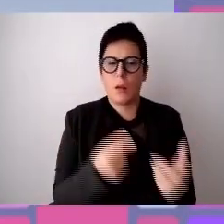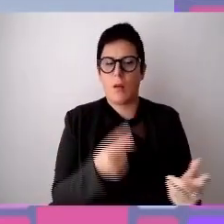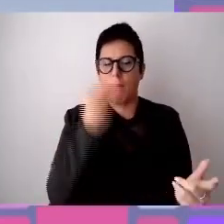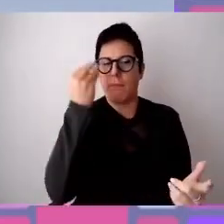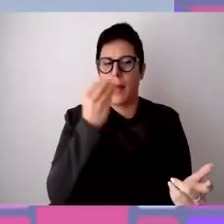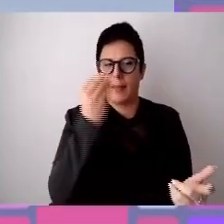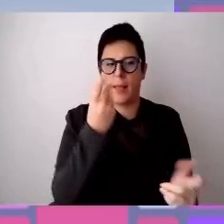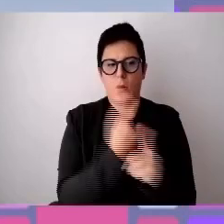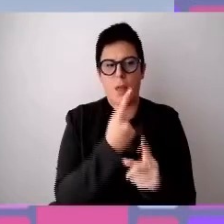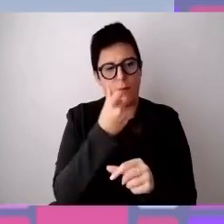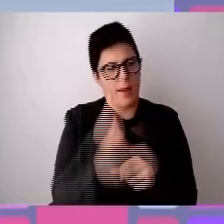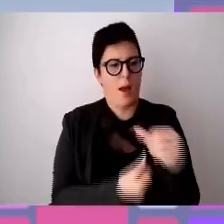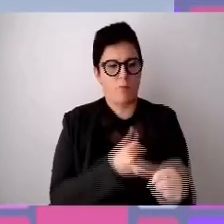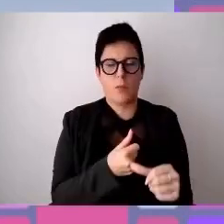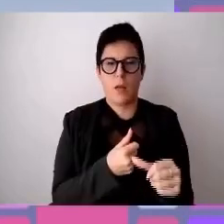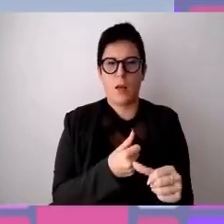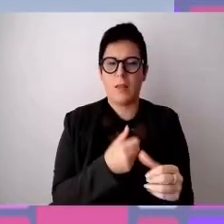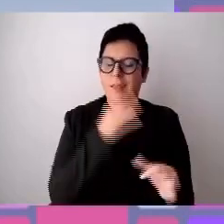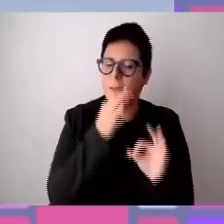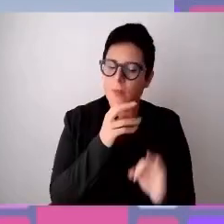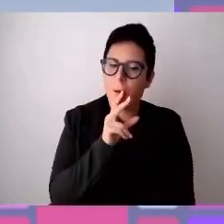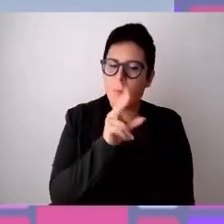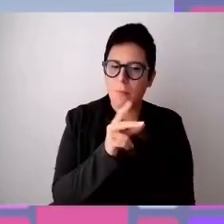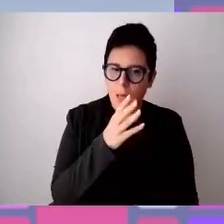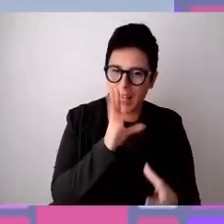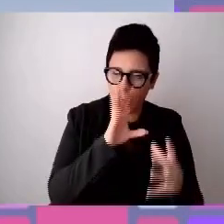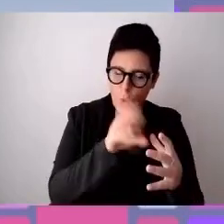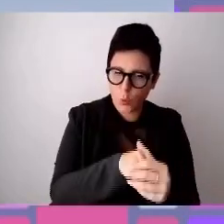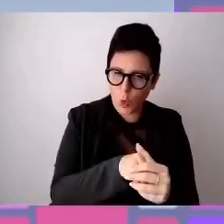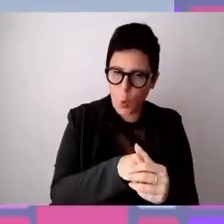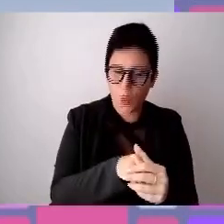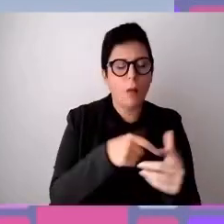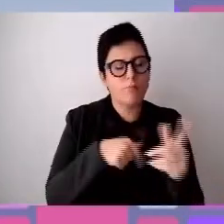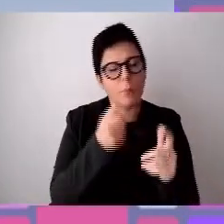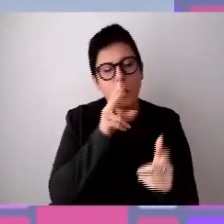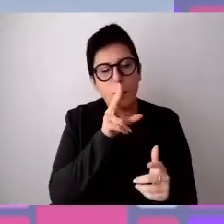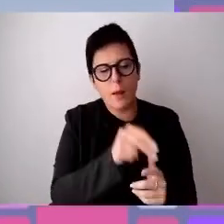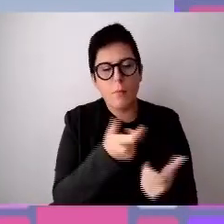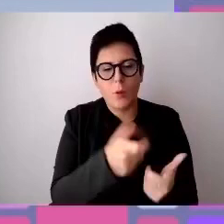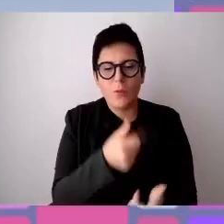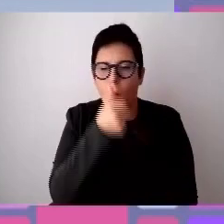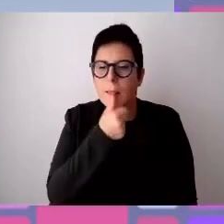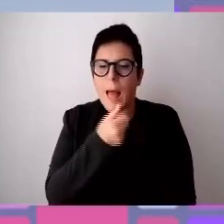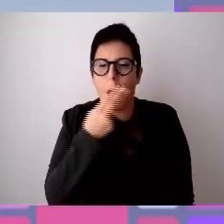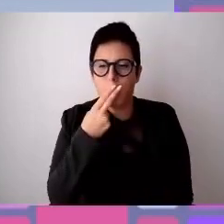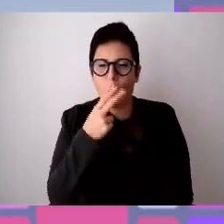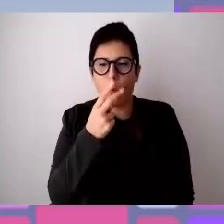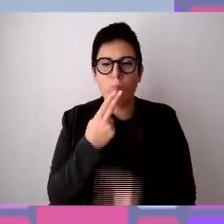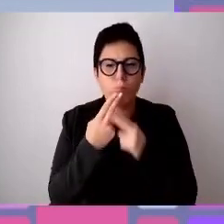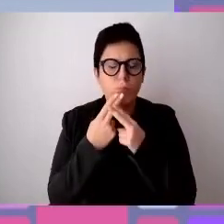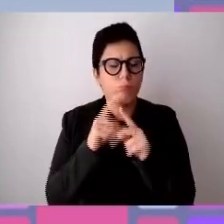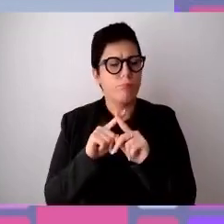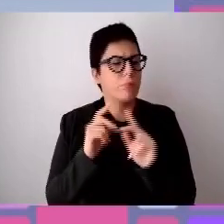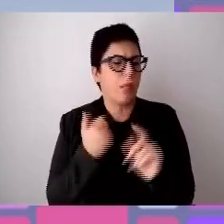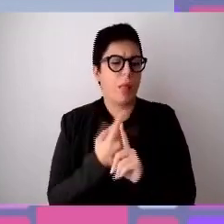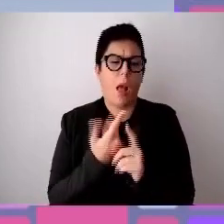questo parlare sempre più spesso di inclusione in modo da rompere il tabù delle persone con invalidità in modo